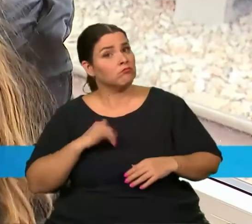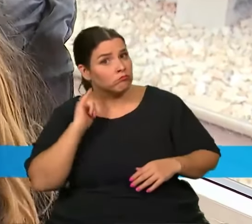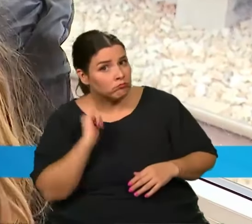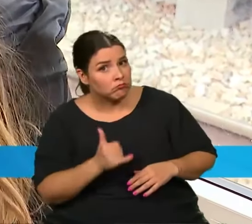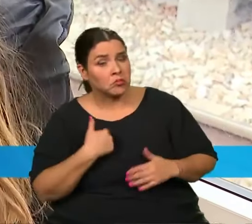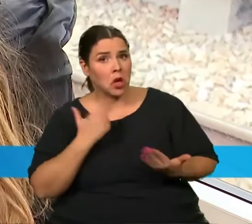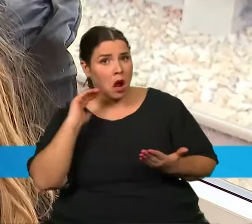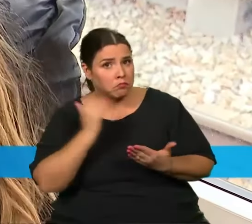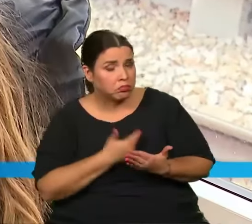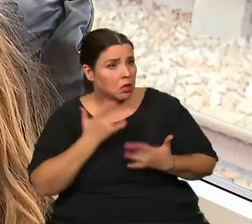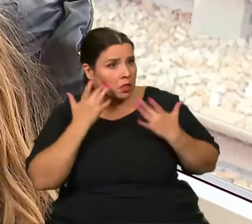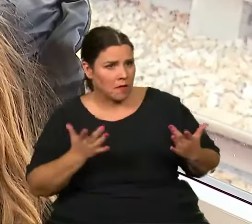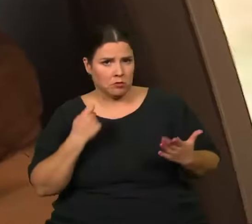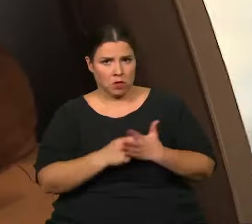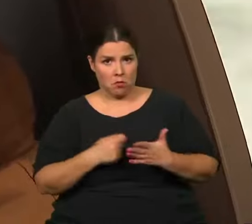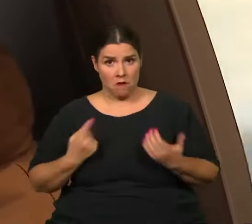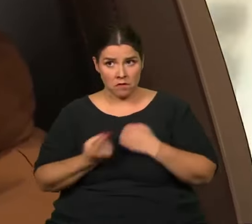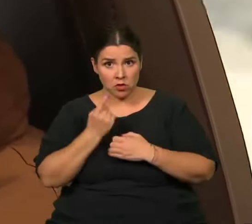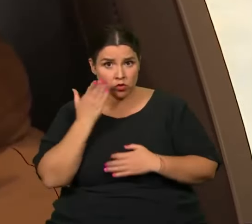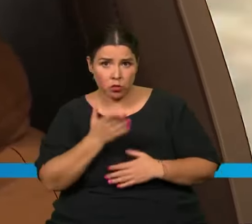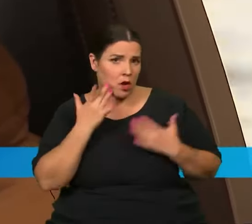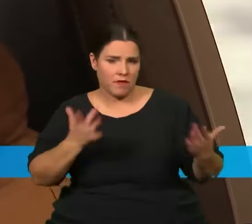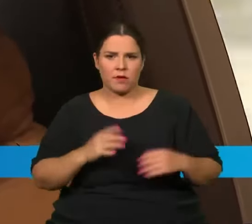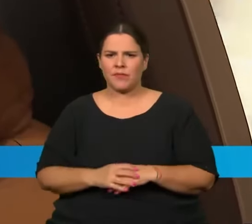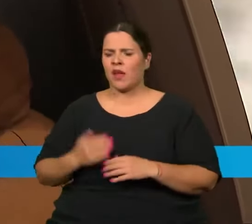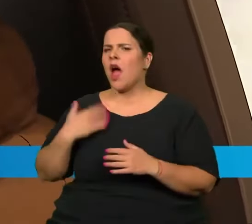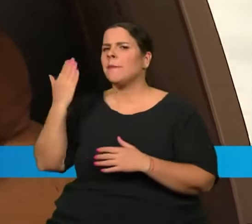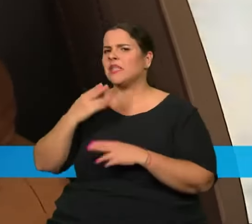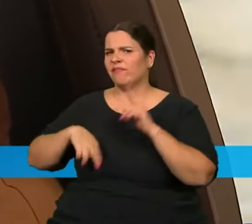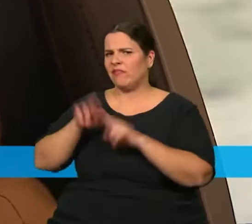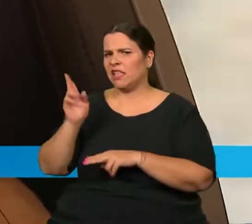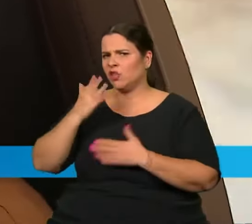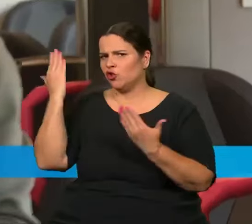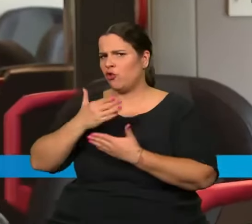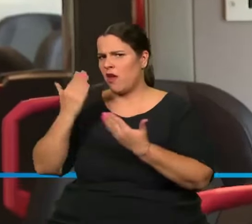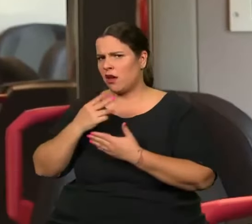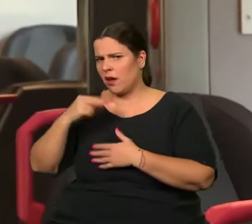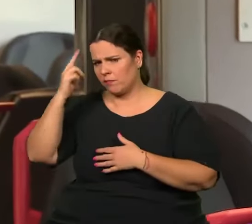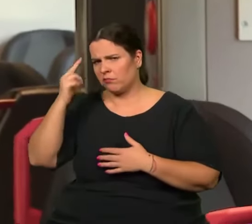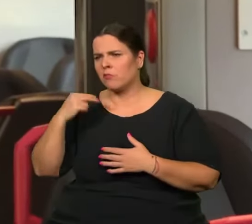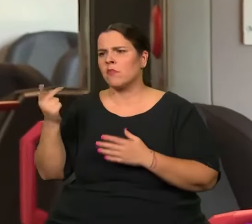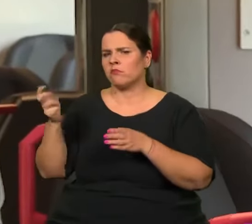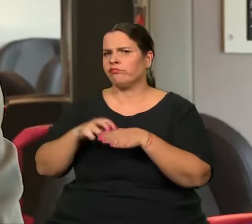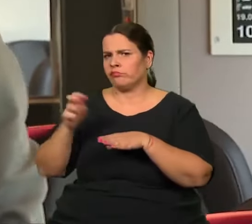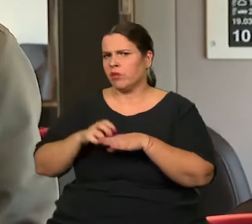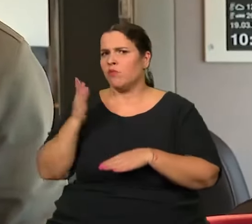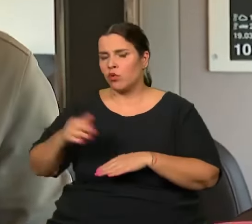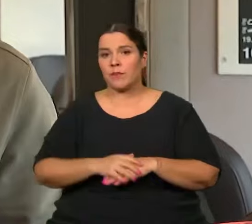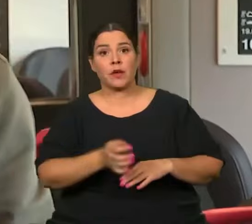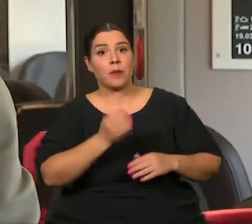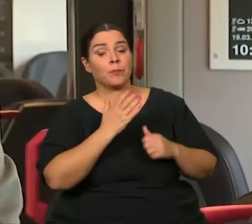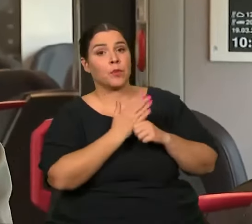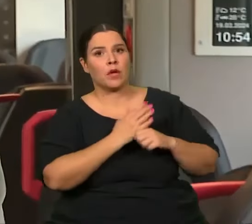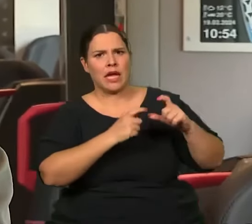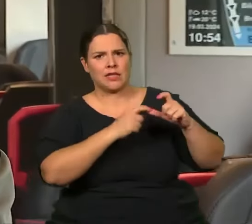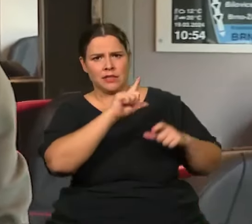nedokážu si představit, jaký by to měl dopet. No myslím, že přibudou černi pasažéři. Pokud by průvodčí skončily na páteřních linkách S2 a